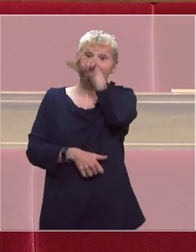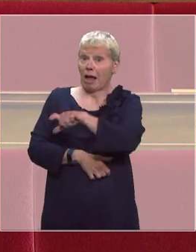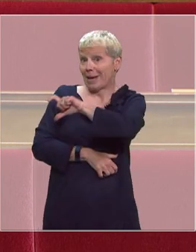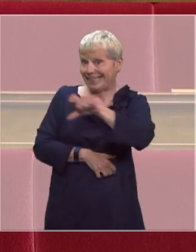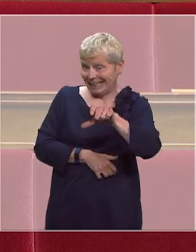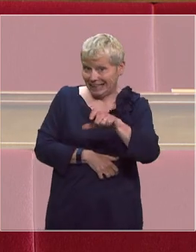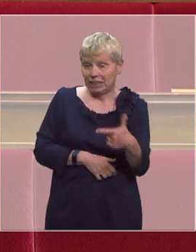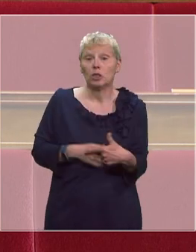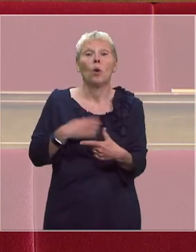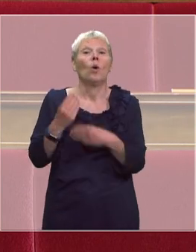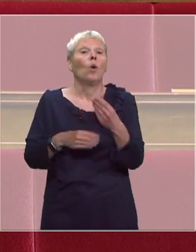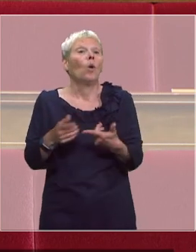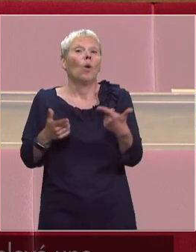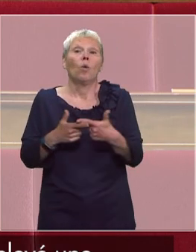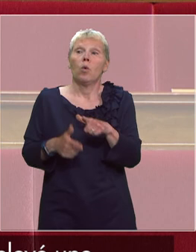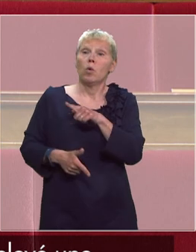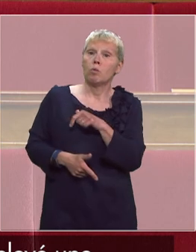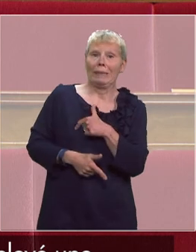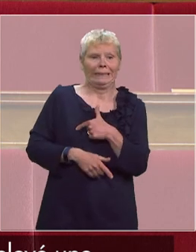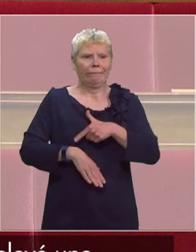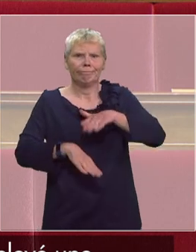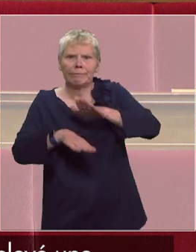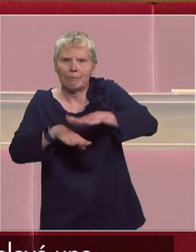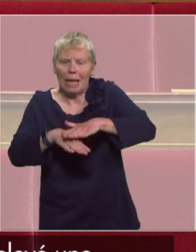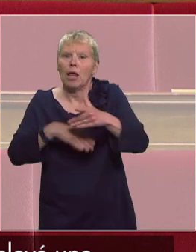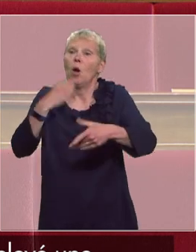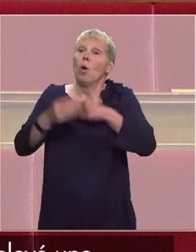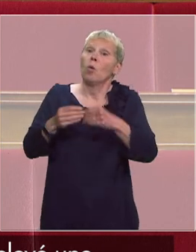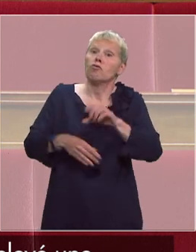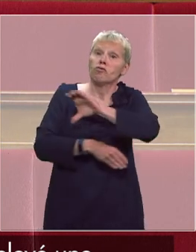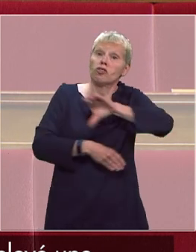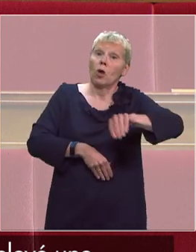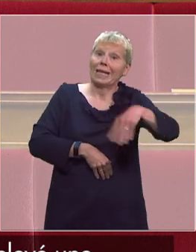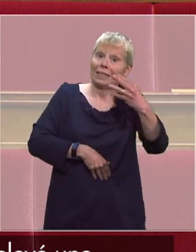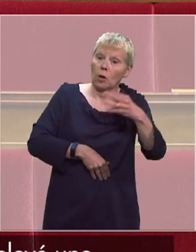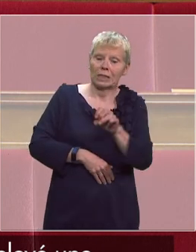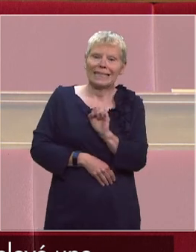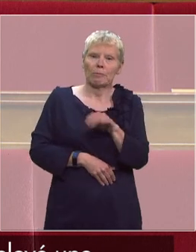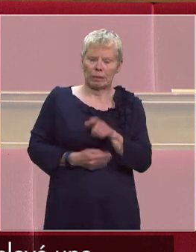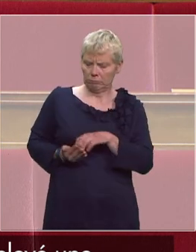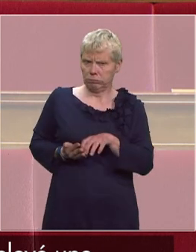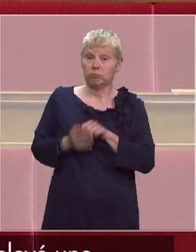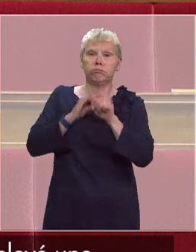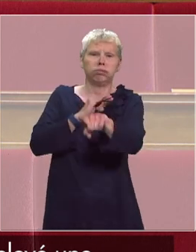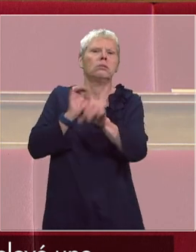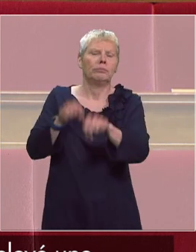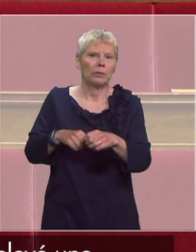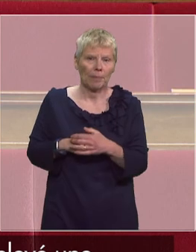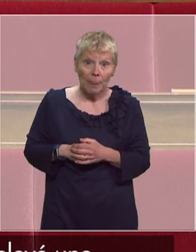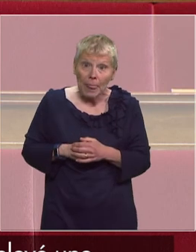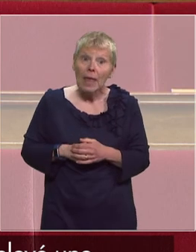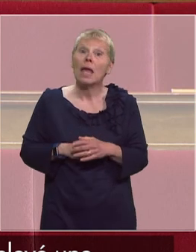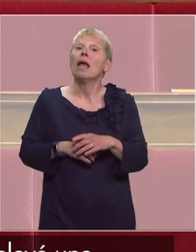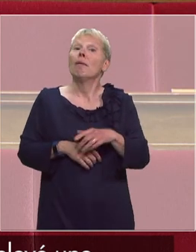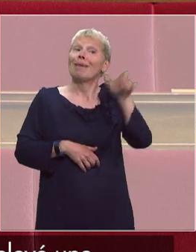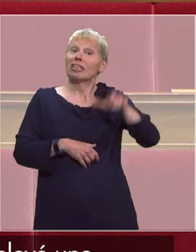aux appels préventifs des forces de l'ordre ou l'utilisation du 114 pour prévenir par SMS mais une fois la personne violente